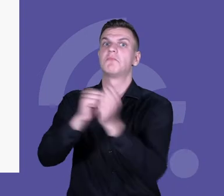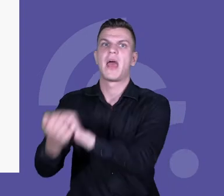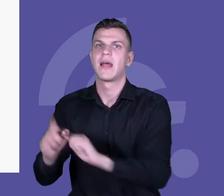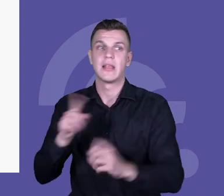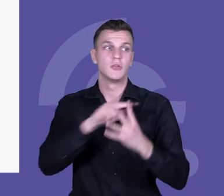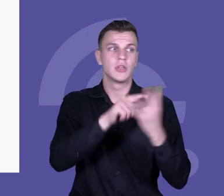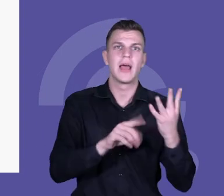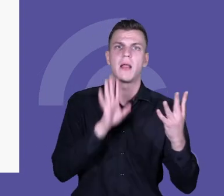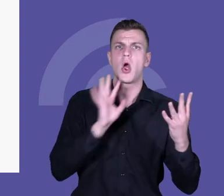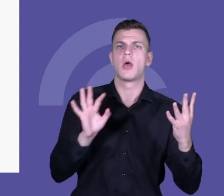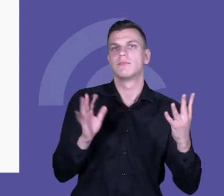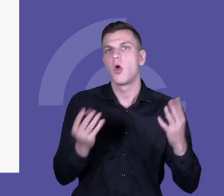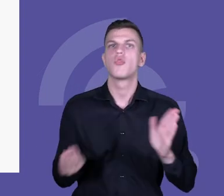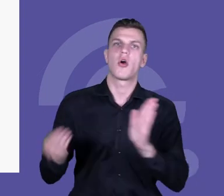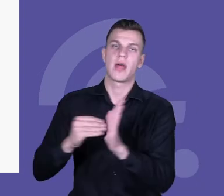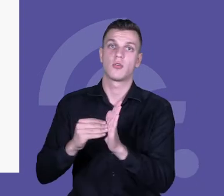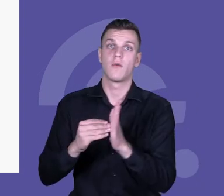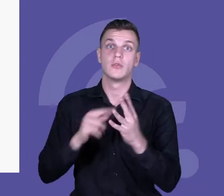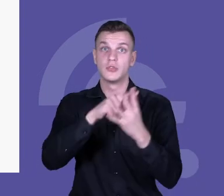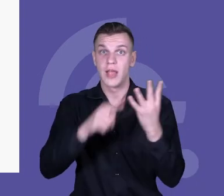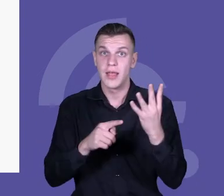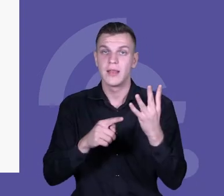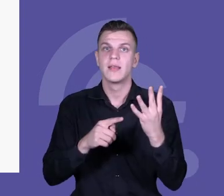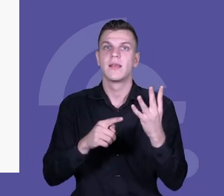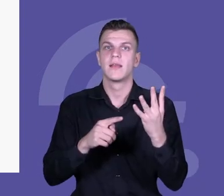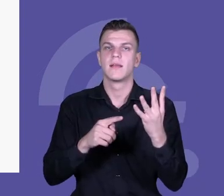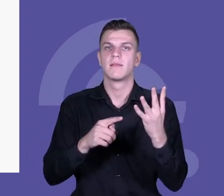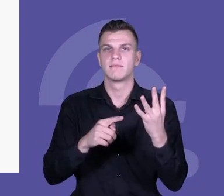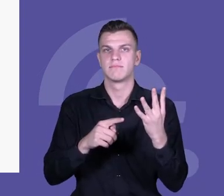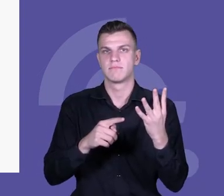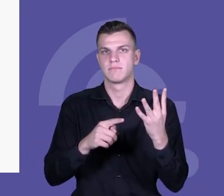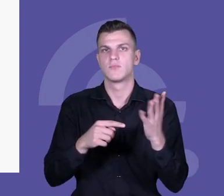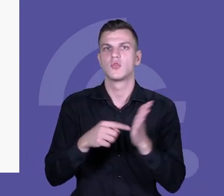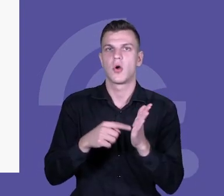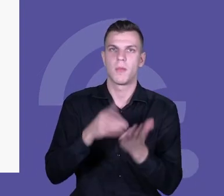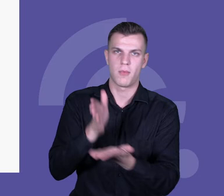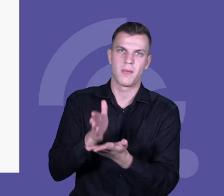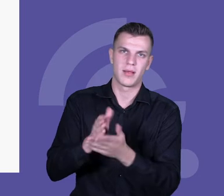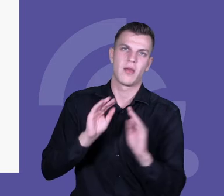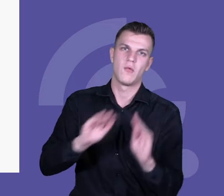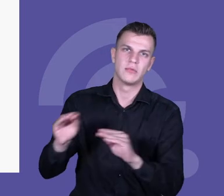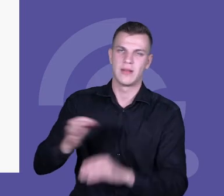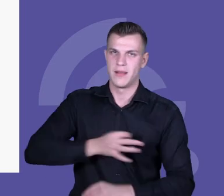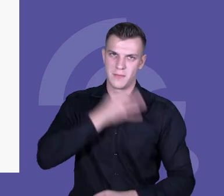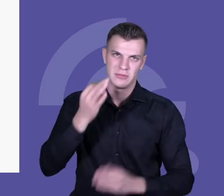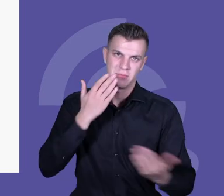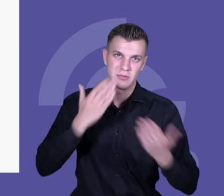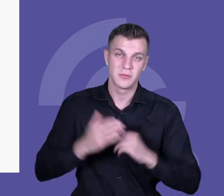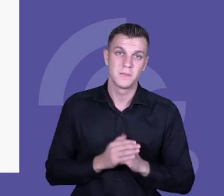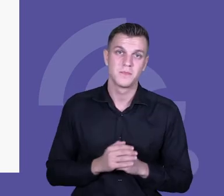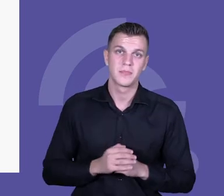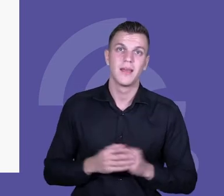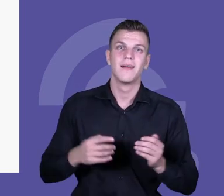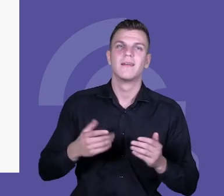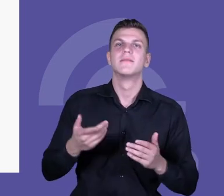realizując program nauczania, można po prostu realizować go, stosując inne praktyki dydaktyczne. Więc widzieliśmy to w naszych szkołach,